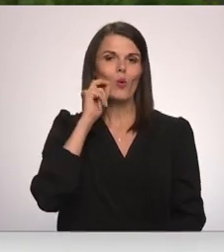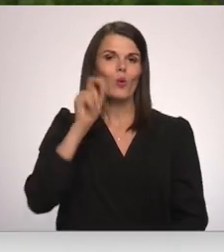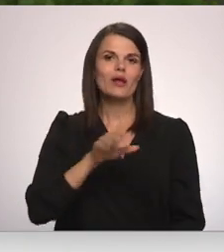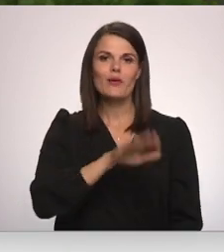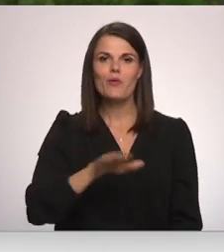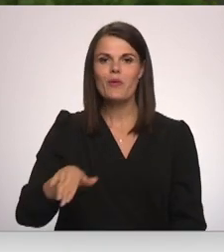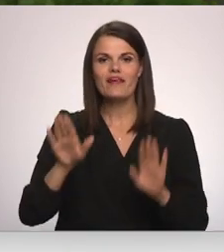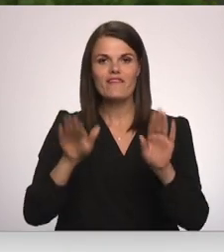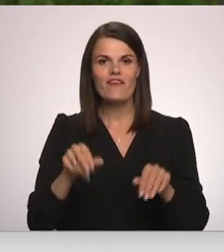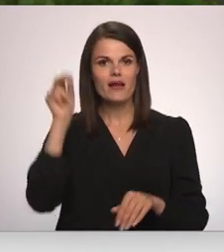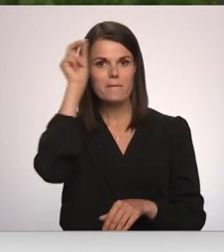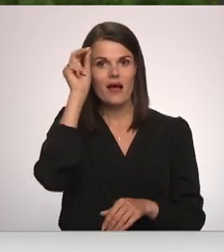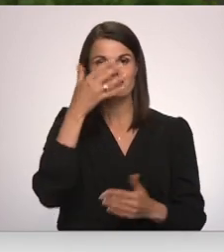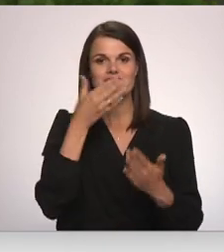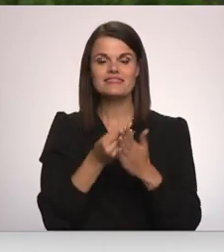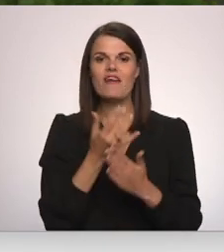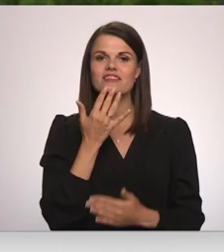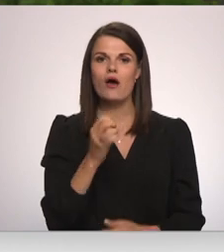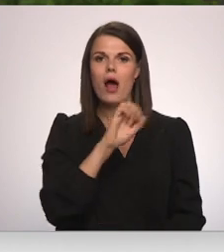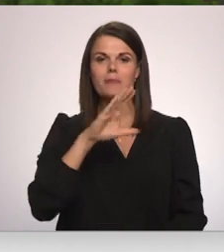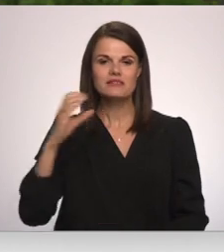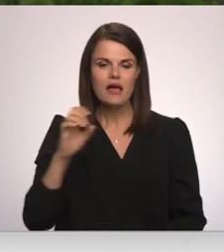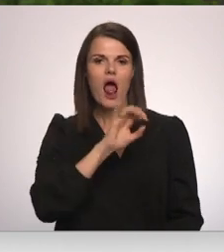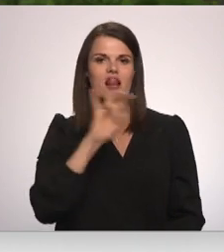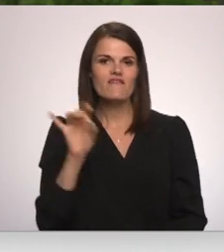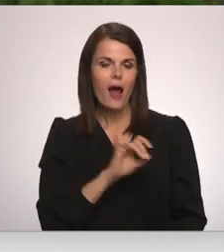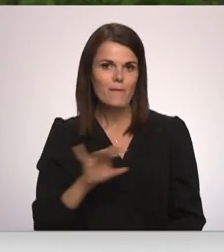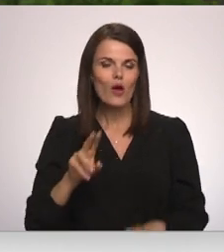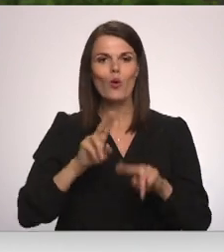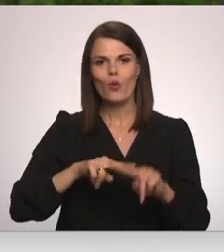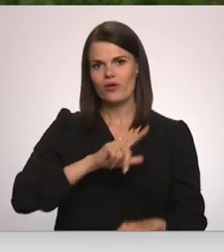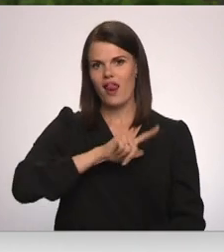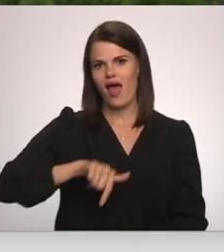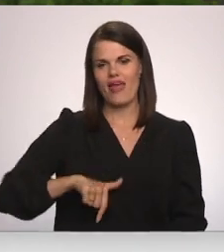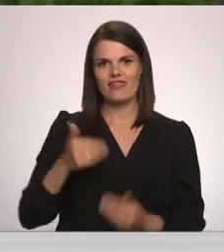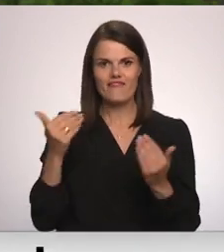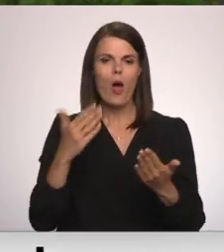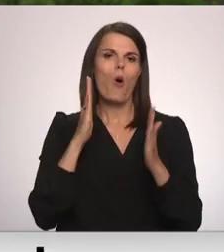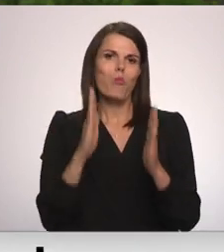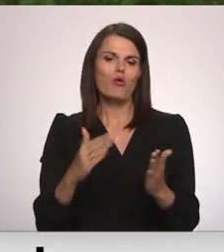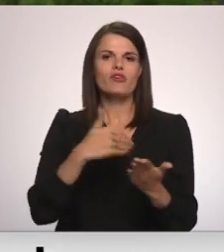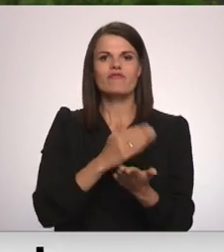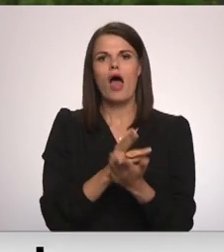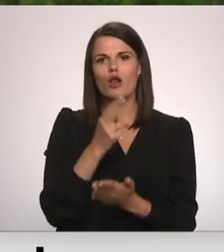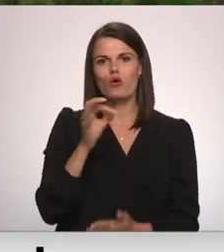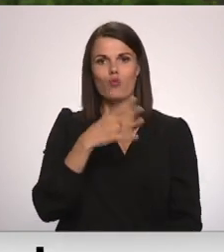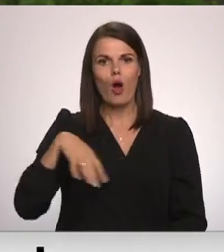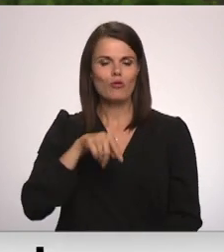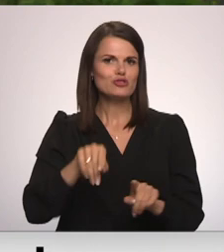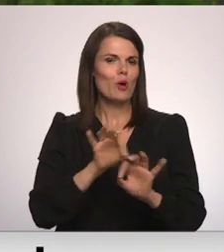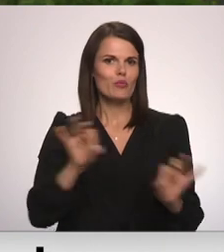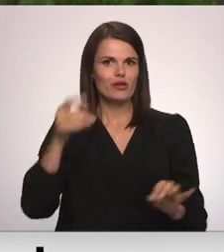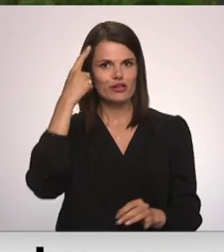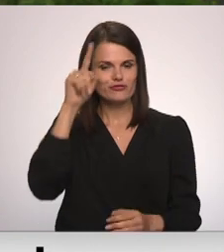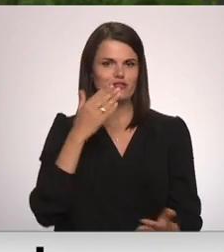varētu mācīties savas valodas ābecis, alfabētu un arī Latvijas būt daļa no mums. Džībrīnšīgi inestīva, jo